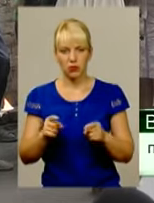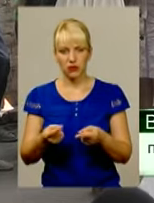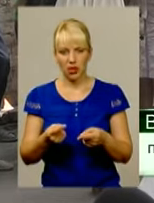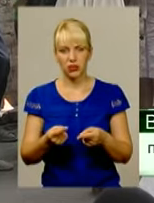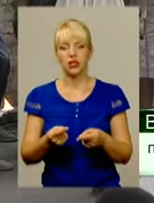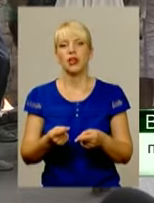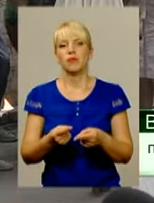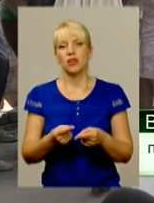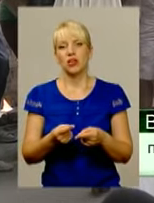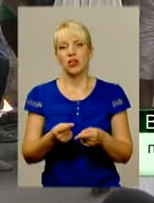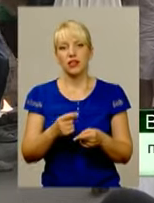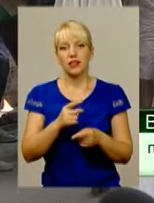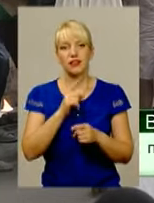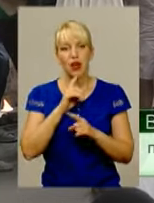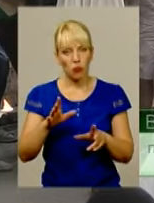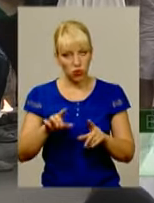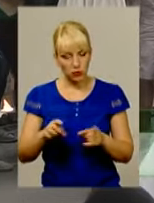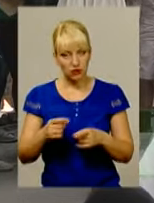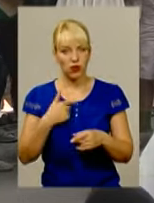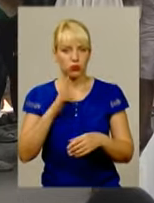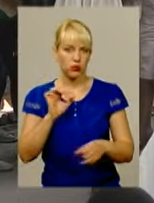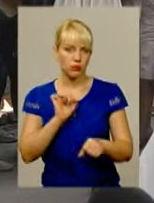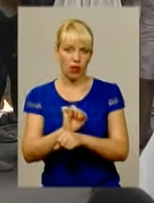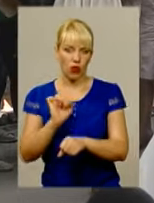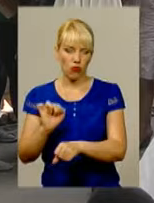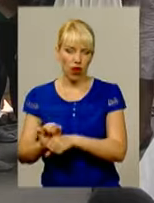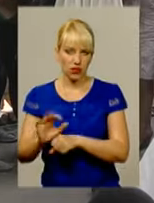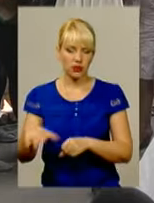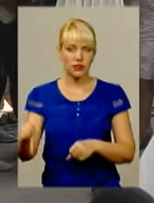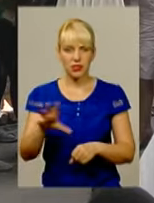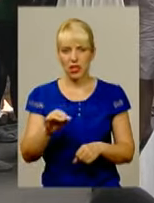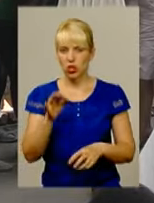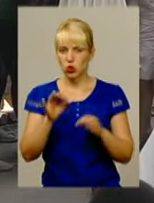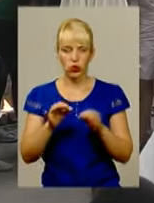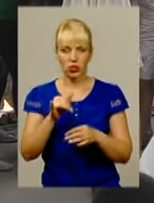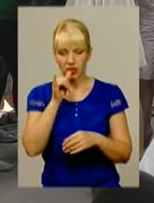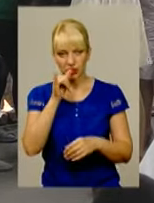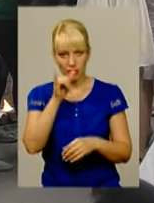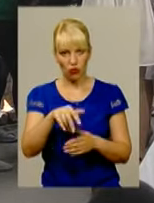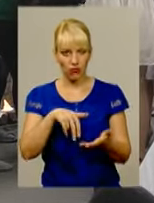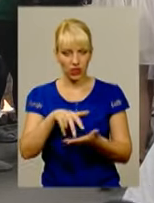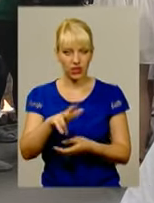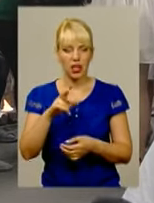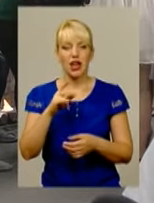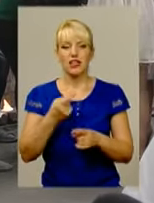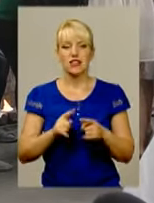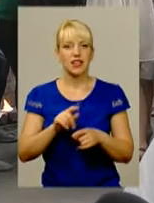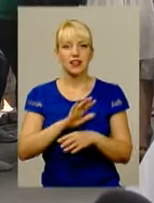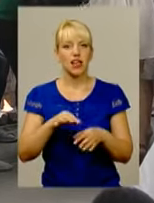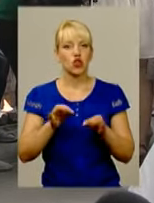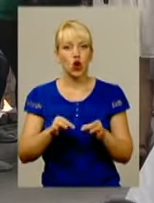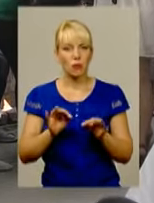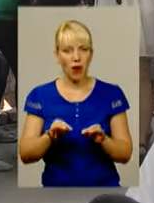блокувати виходи, ми не дамо суддям вийти. Тому що це не є нормальним. На сьогоднішній день молода сім'я загинула,